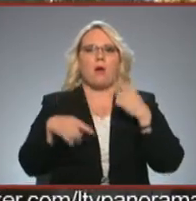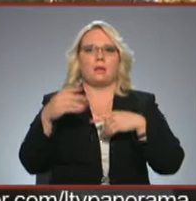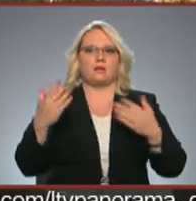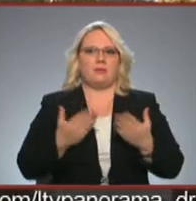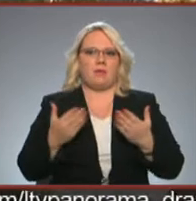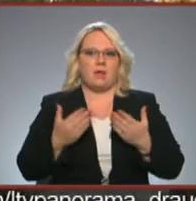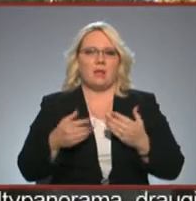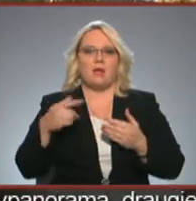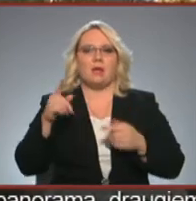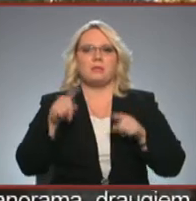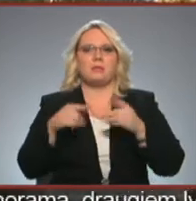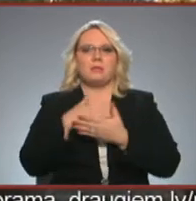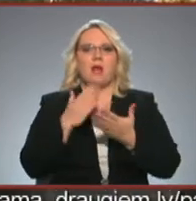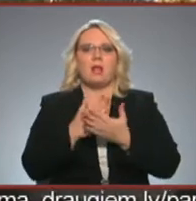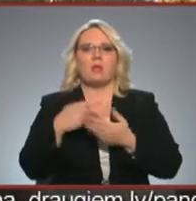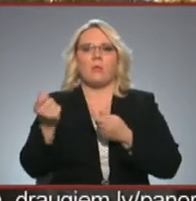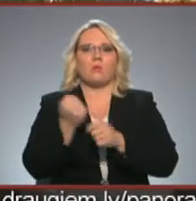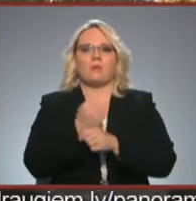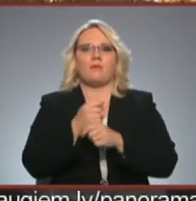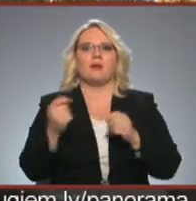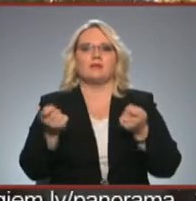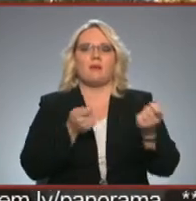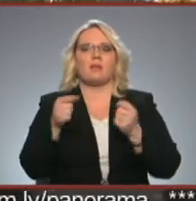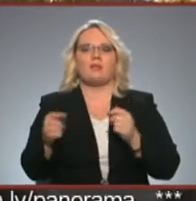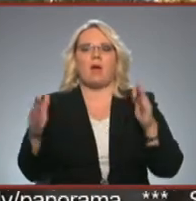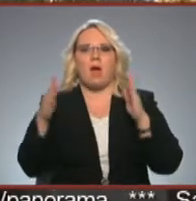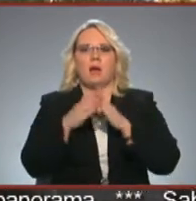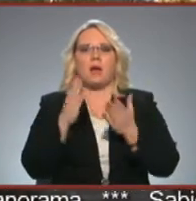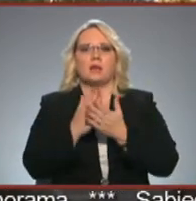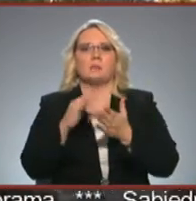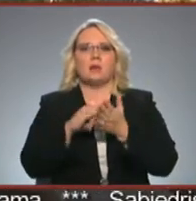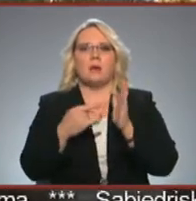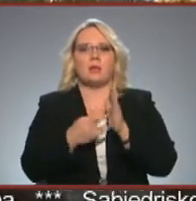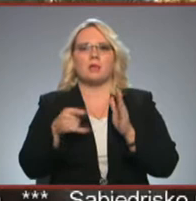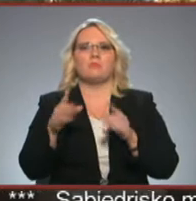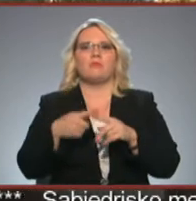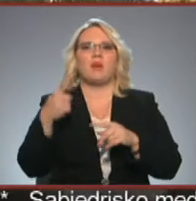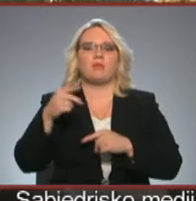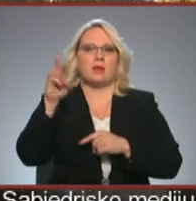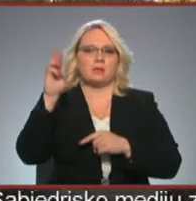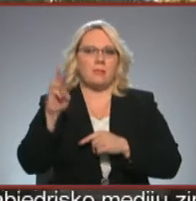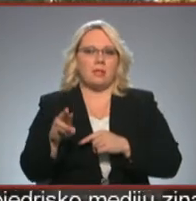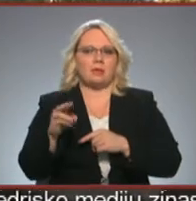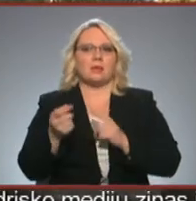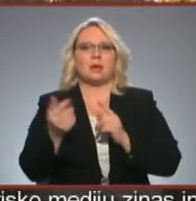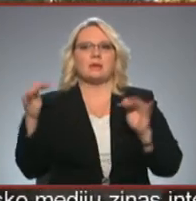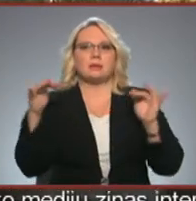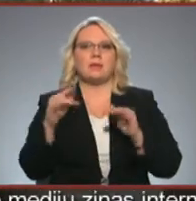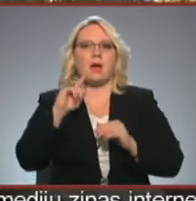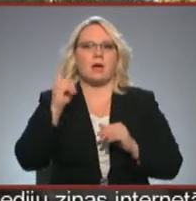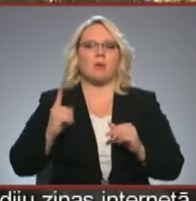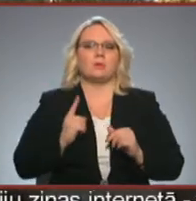varētu vadīt arī šajā tējā ēkā. Es jo tā kā esmu ieplānojis, ka tas varētu būt vienu reizi mēnesī, kad sanāk jauncārgu šeit